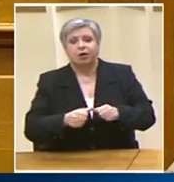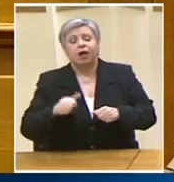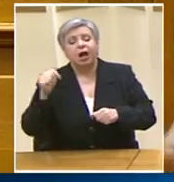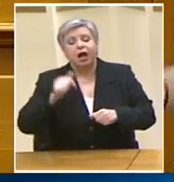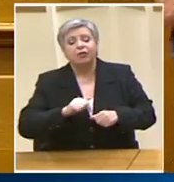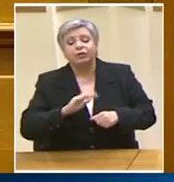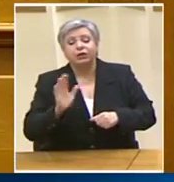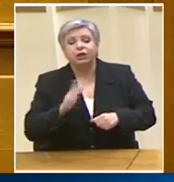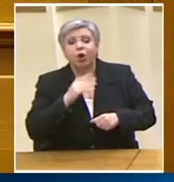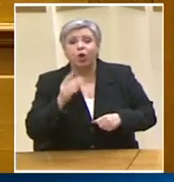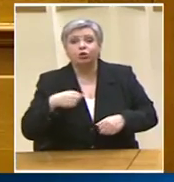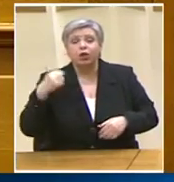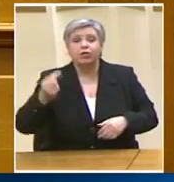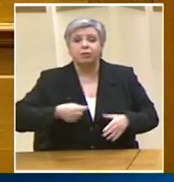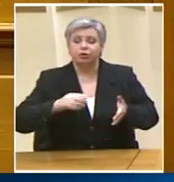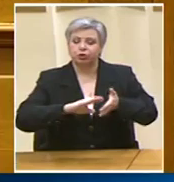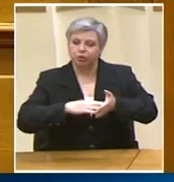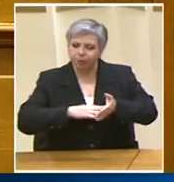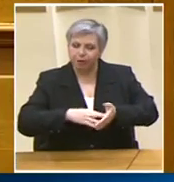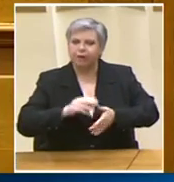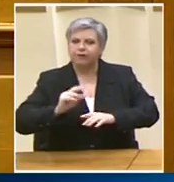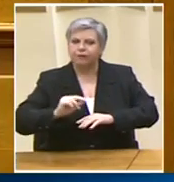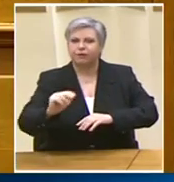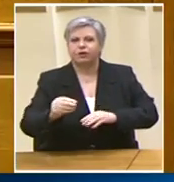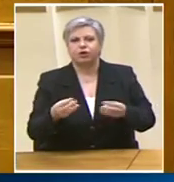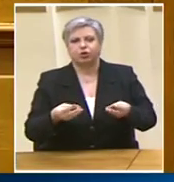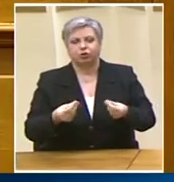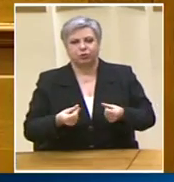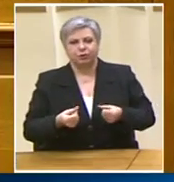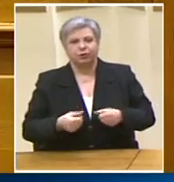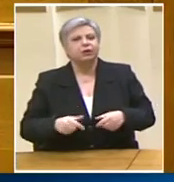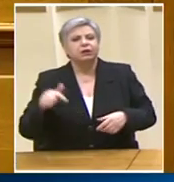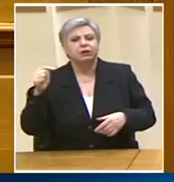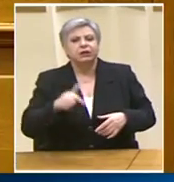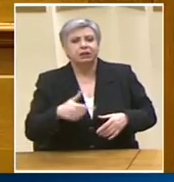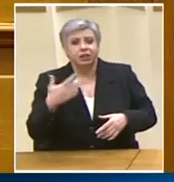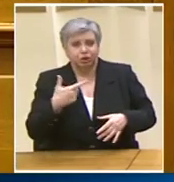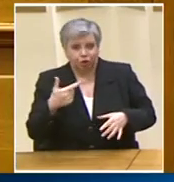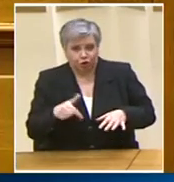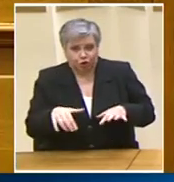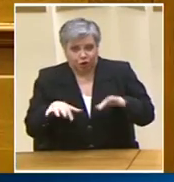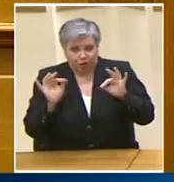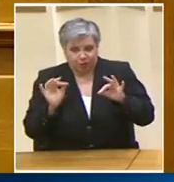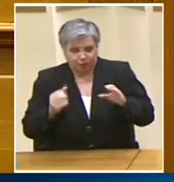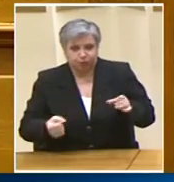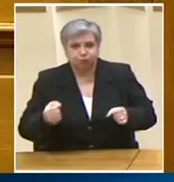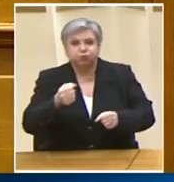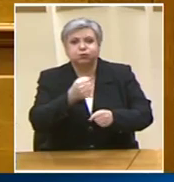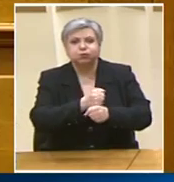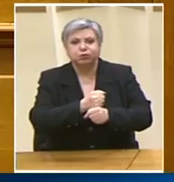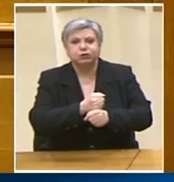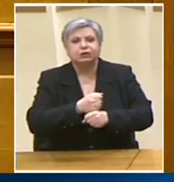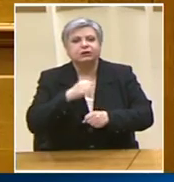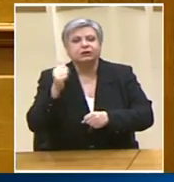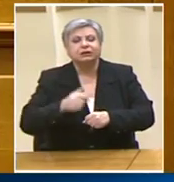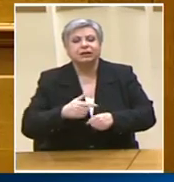Έρχεστε λοιπόν σήμερα και τι κάνετε Με το Καλημέρα συστήνετε 700 θέσεις μετακλητών και μάλιστα με αυξημένες αποδοχές